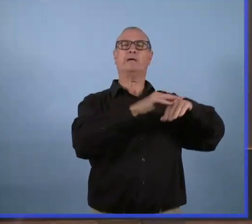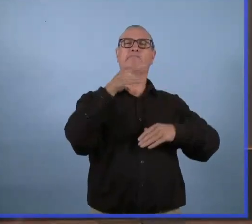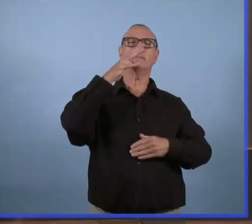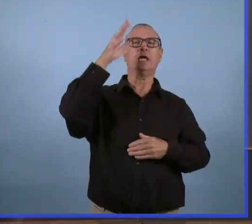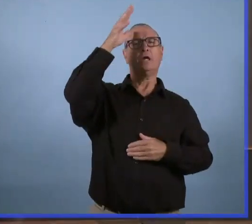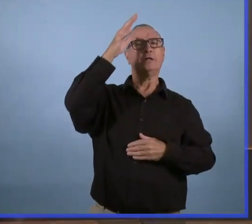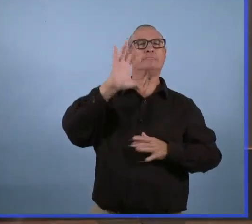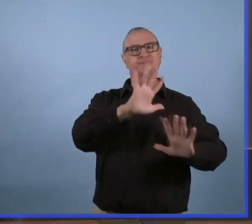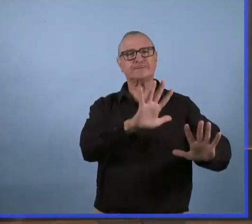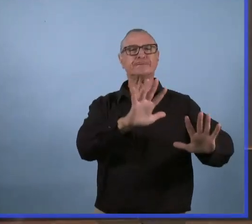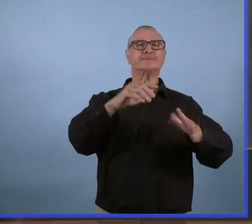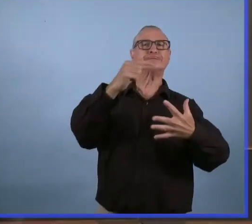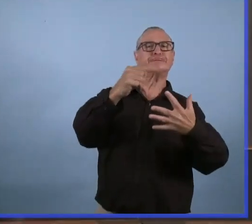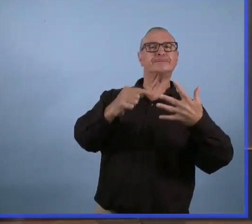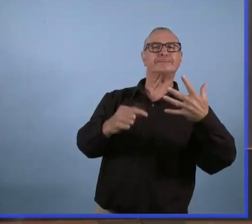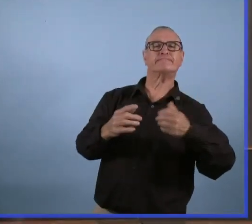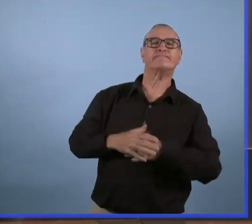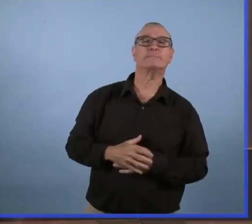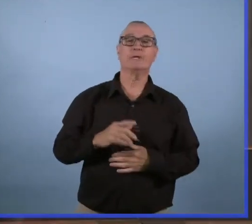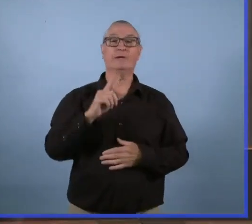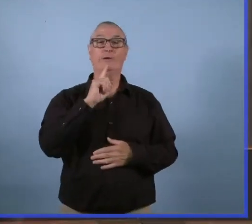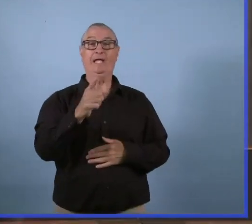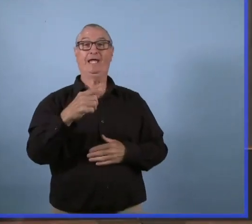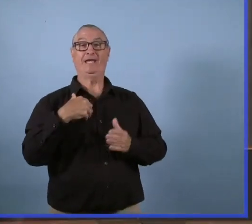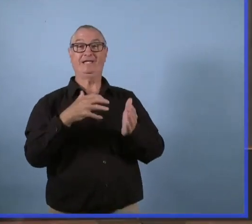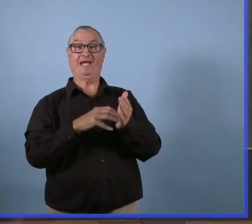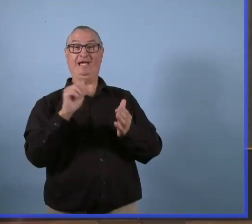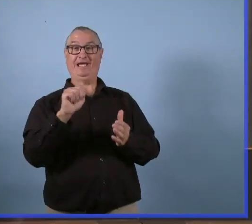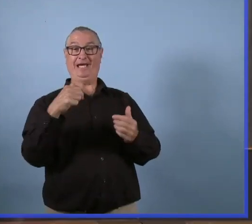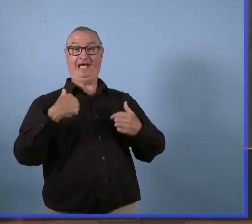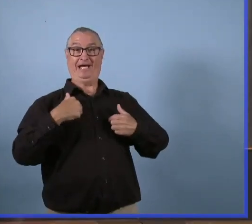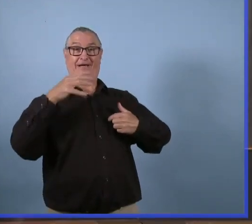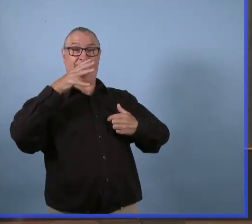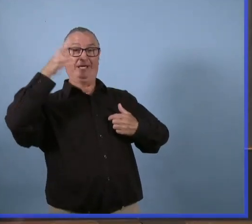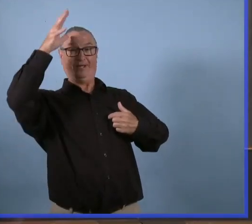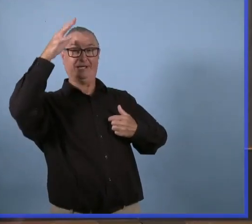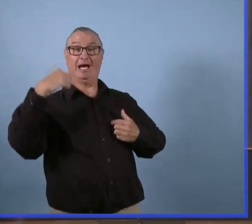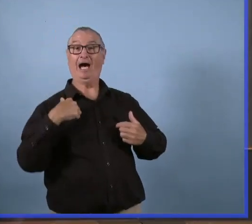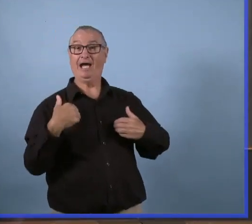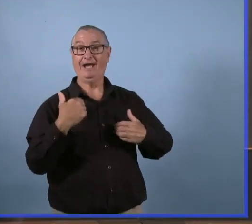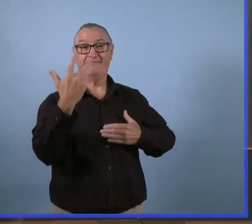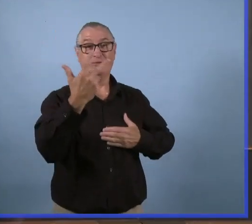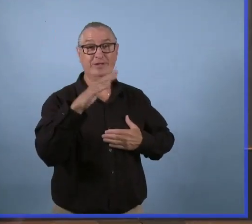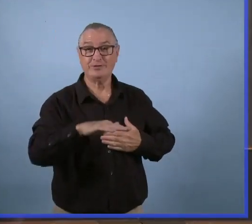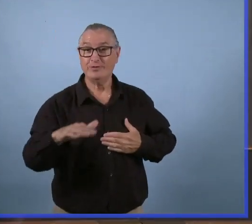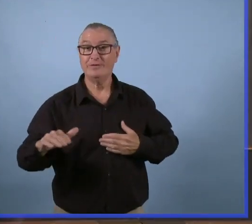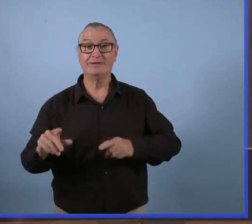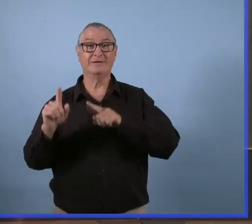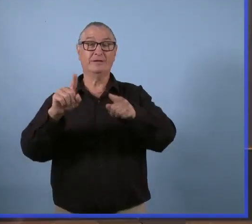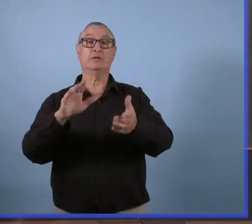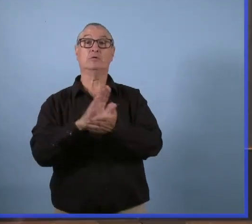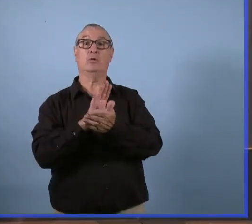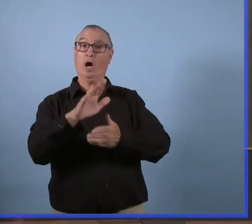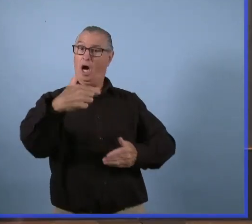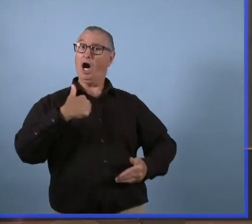encore bousculer. Je suis un père, j'ai trois enfants à l'école, je suis inquiet, moi aussi.